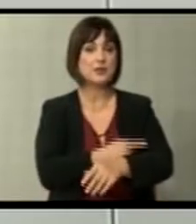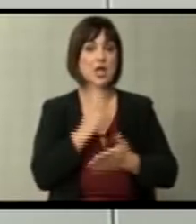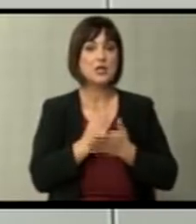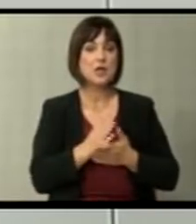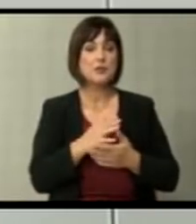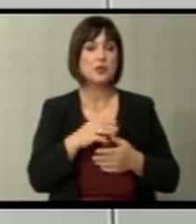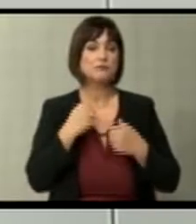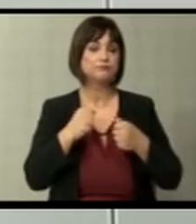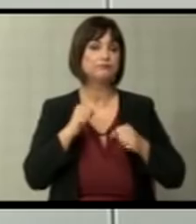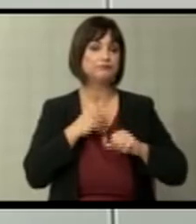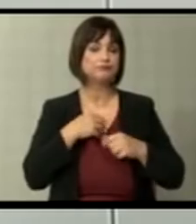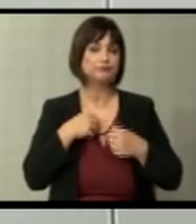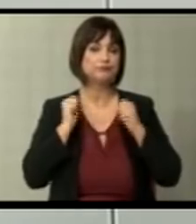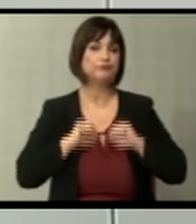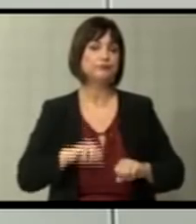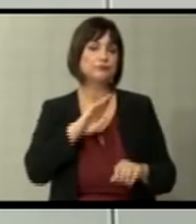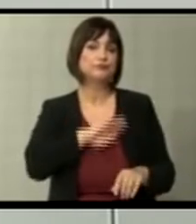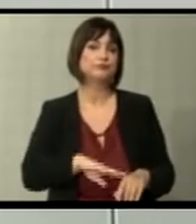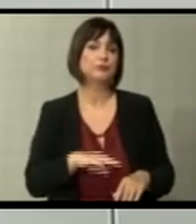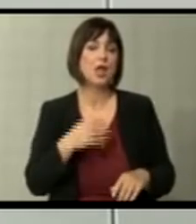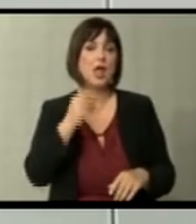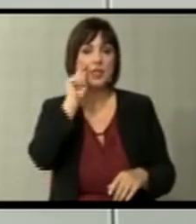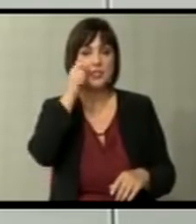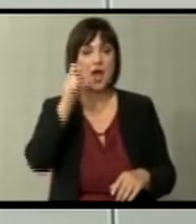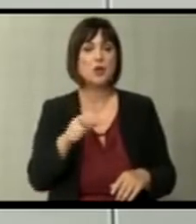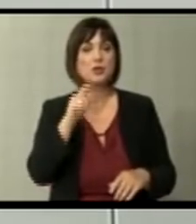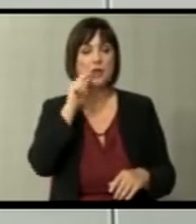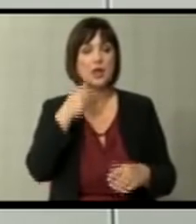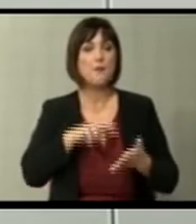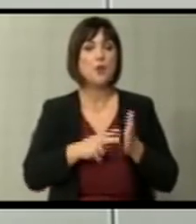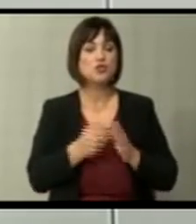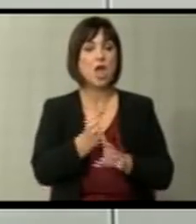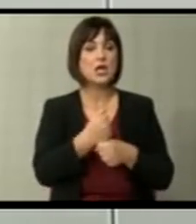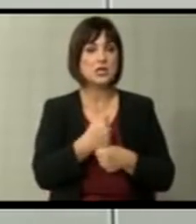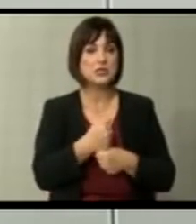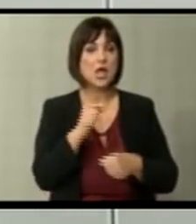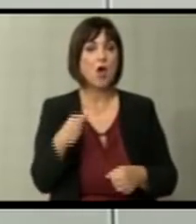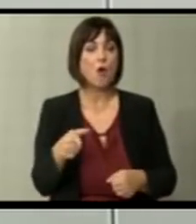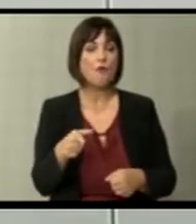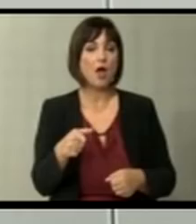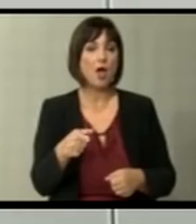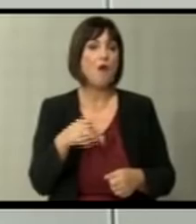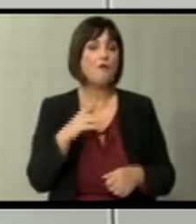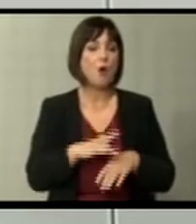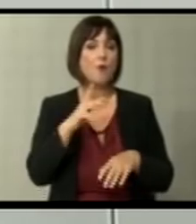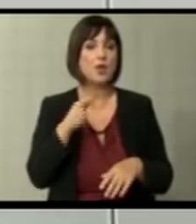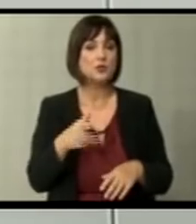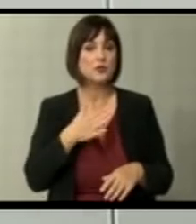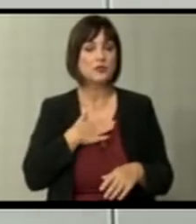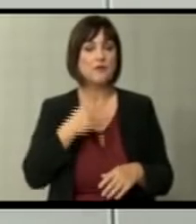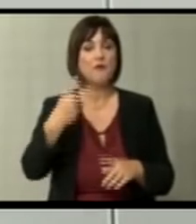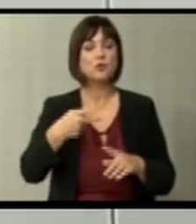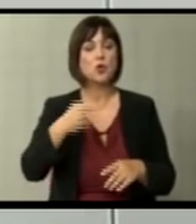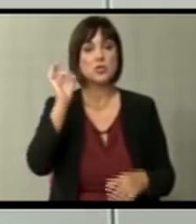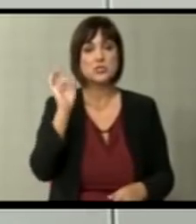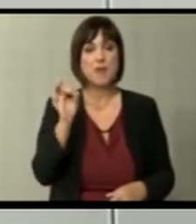ќе биде деморализирано. Нале дали ќе издржи владата, ќе имали политичка криза, тоа е во овај момент според мене второ